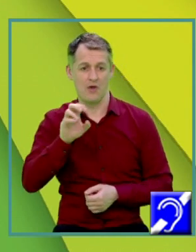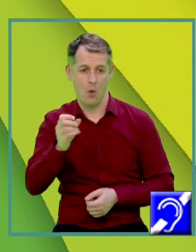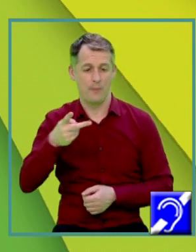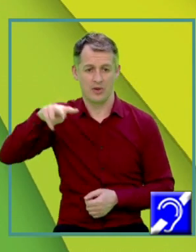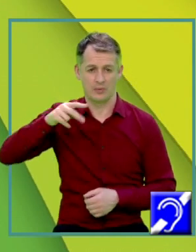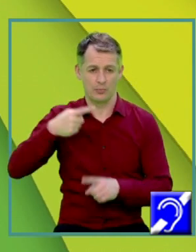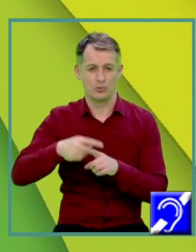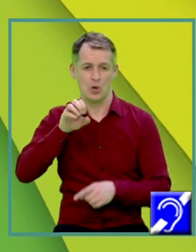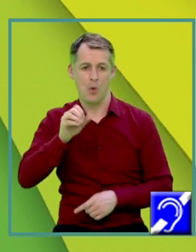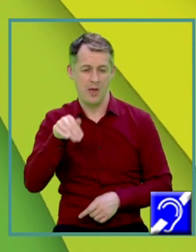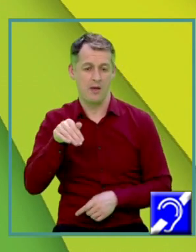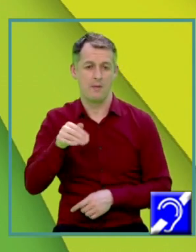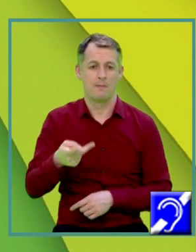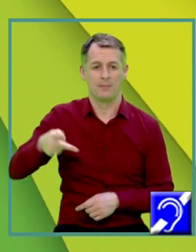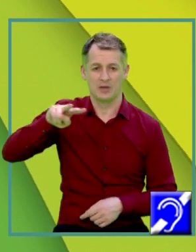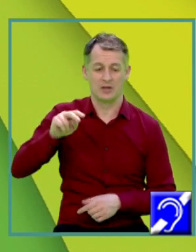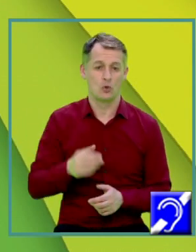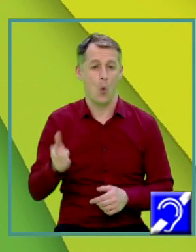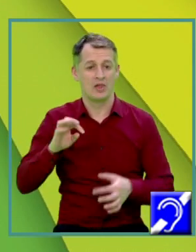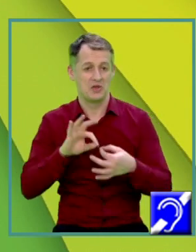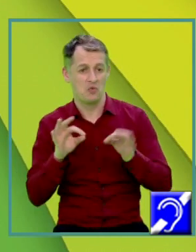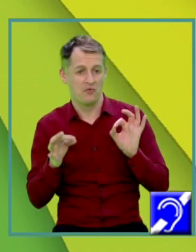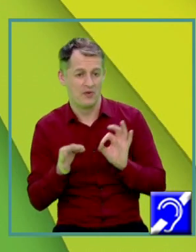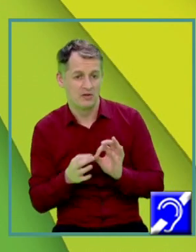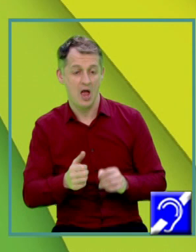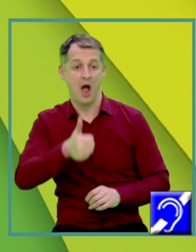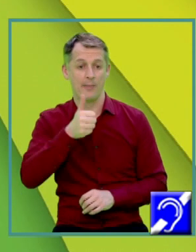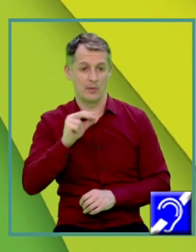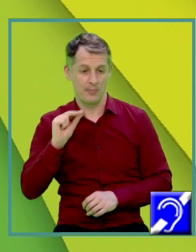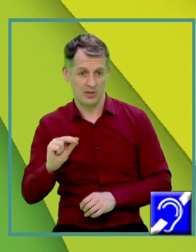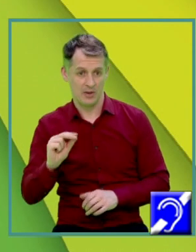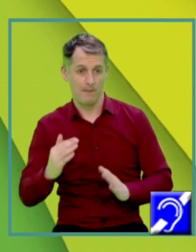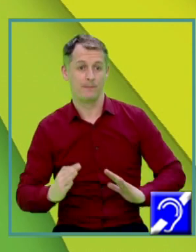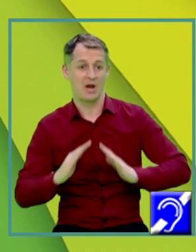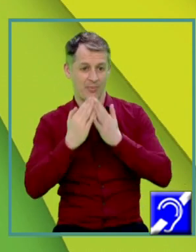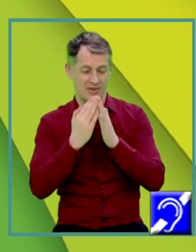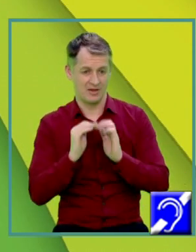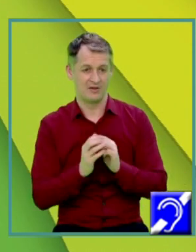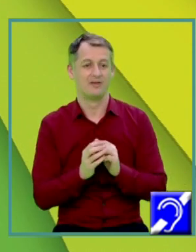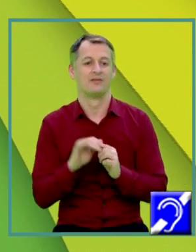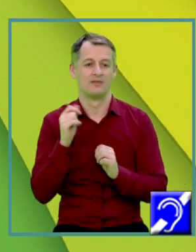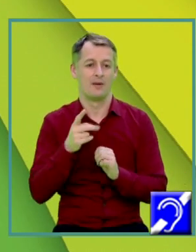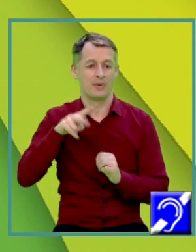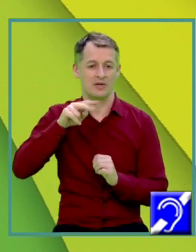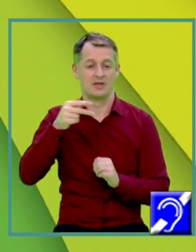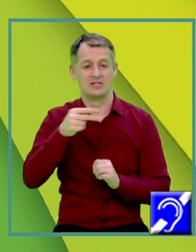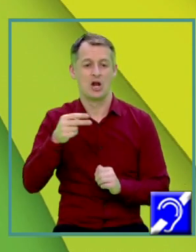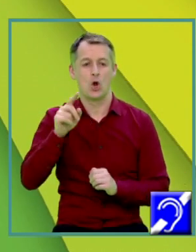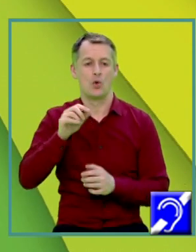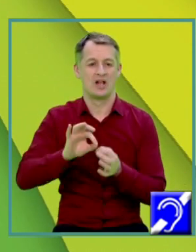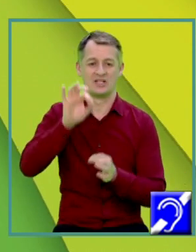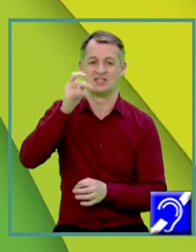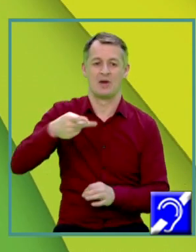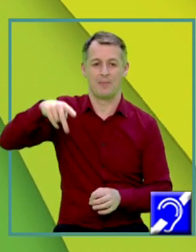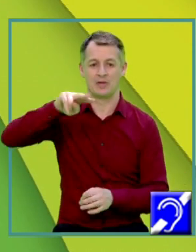plus Om pătrat Cu alte cuvinte Apotema piramidei la pătrat egal cu înălțimea la pătrat